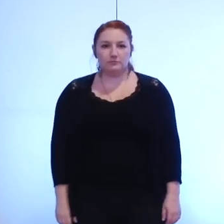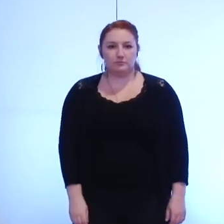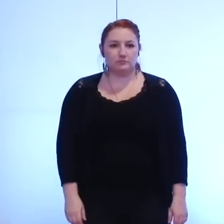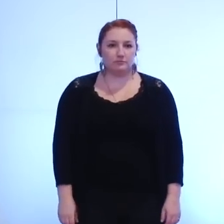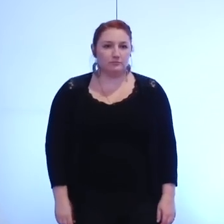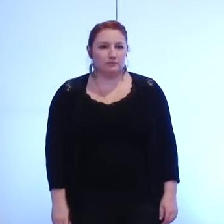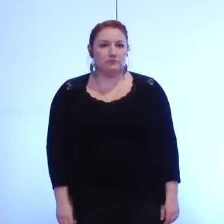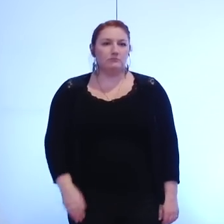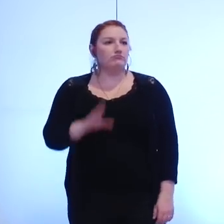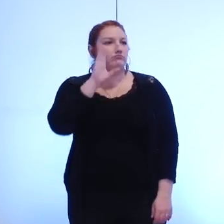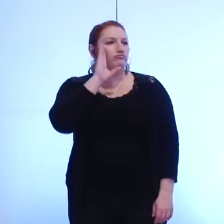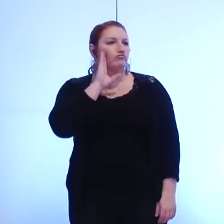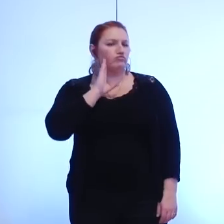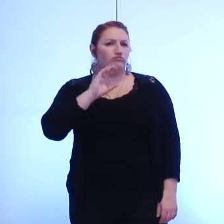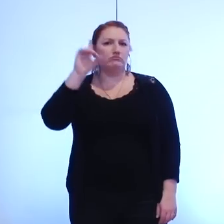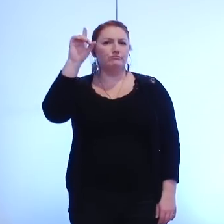vous propose de démarrer.